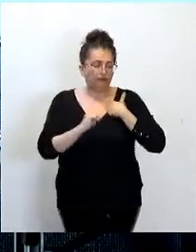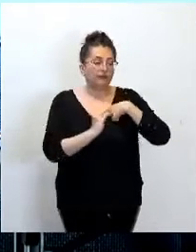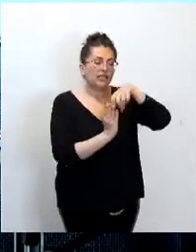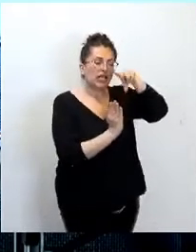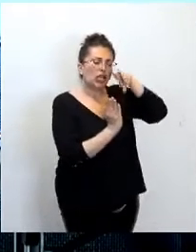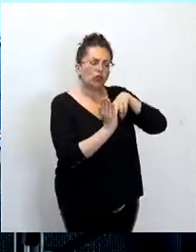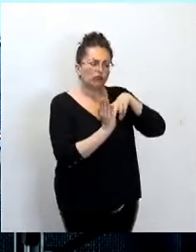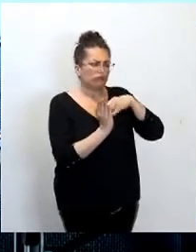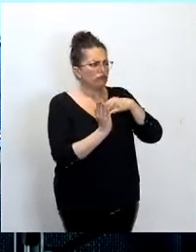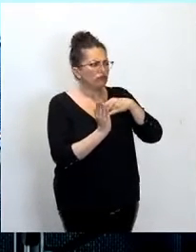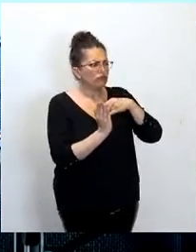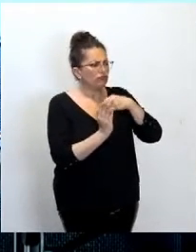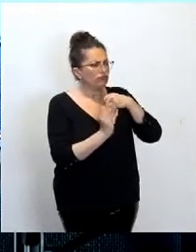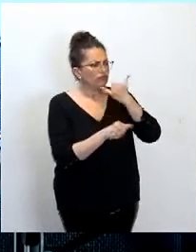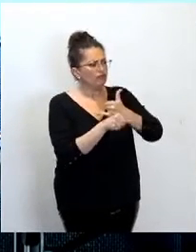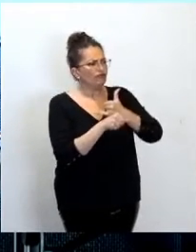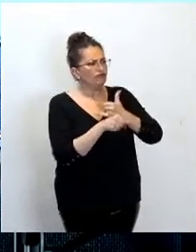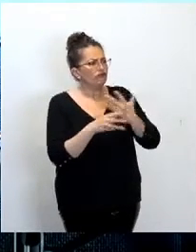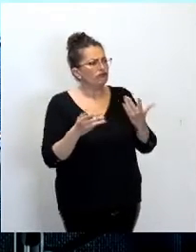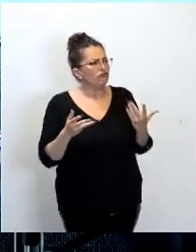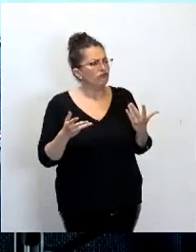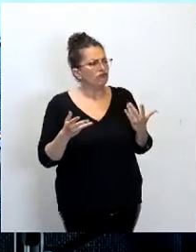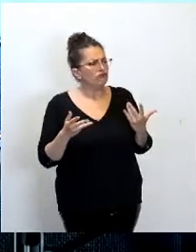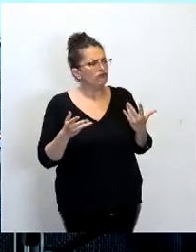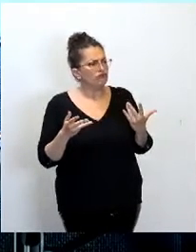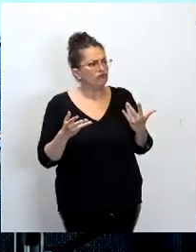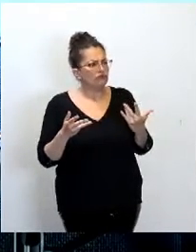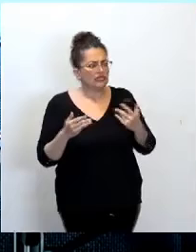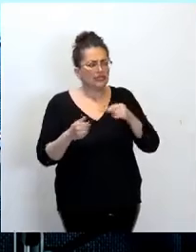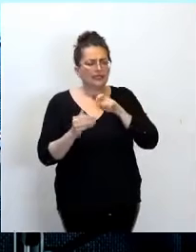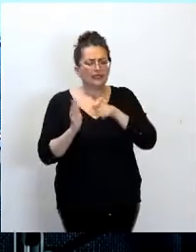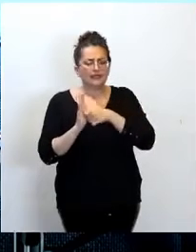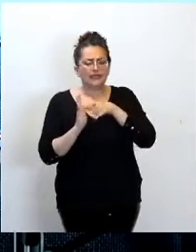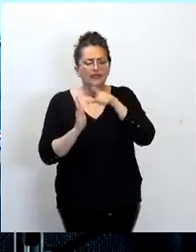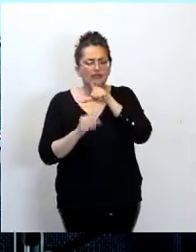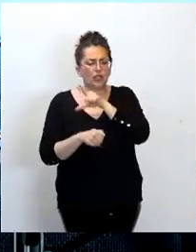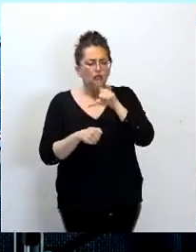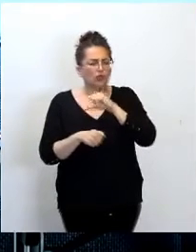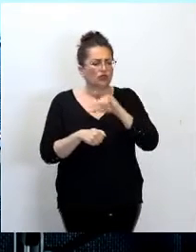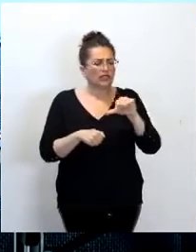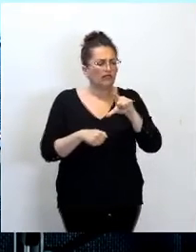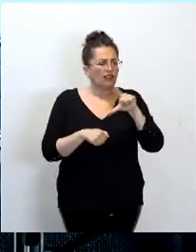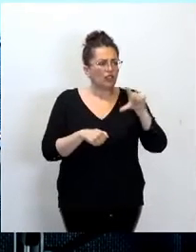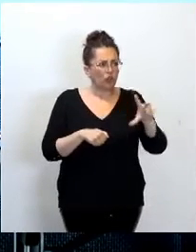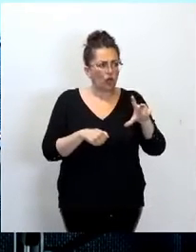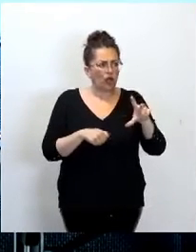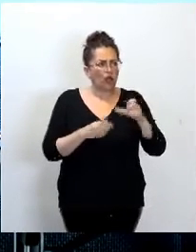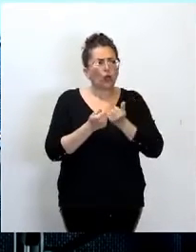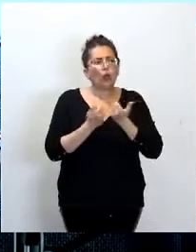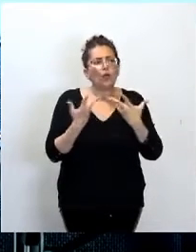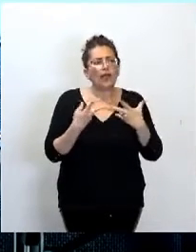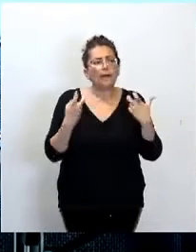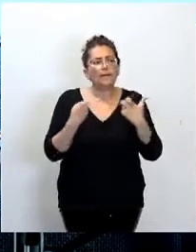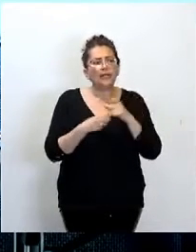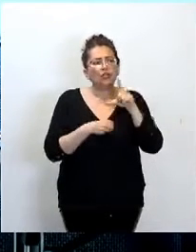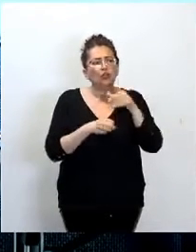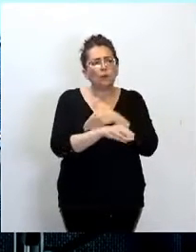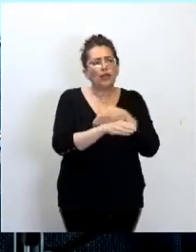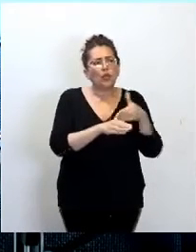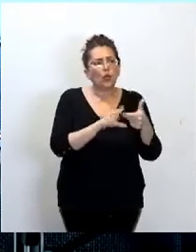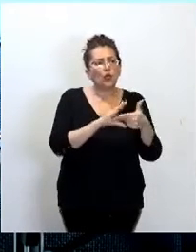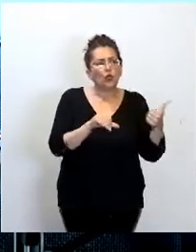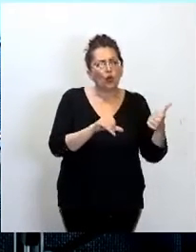puisque le montant que vous affectez pour la période 22-23 s'élève à 2 millions d'euros, alors que